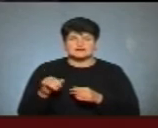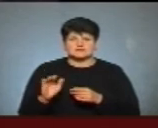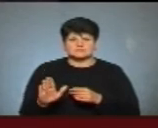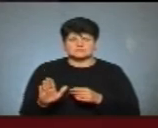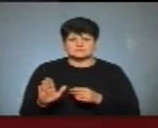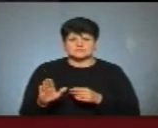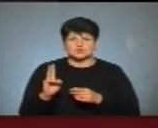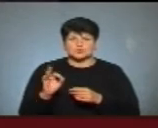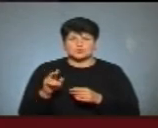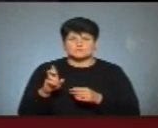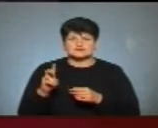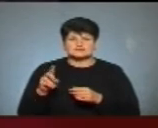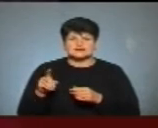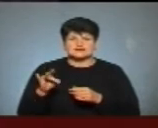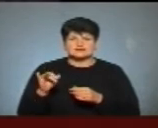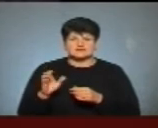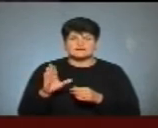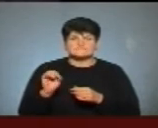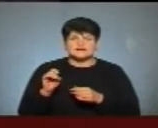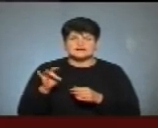Кобзарівка, Вертелка.